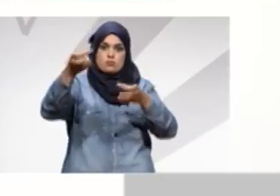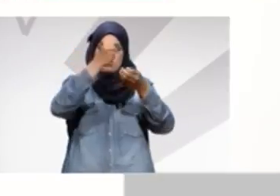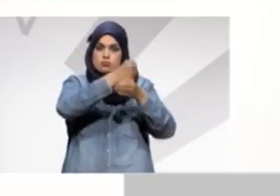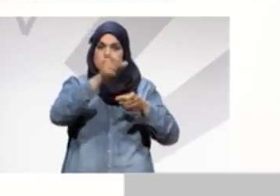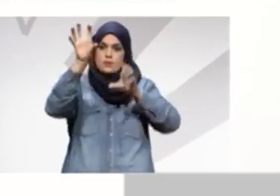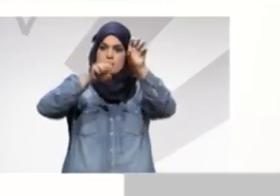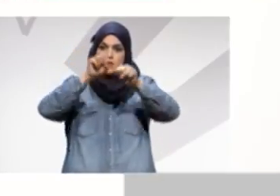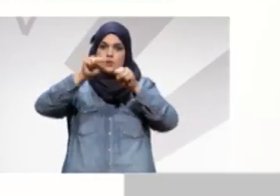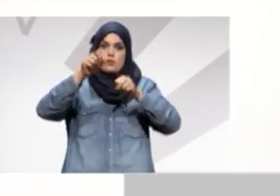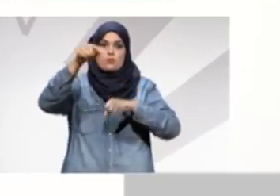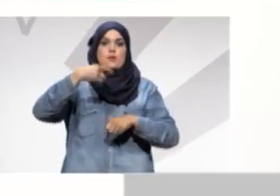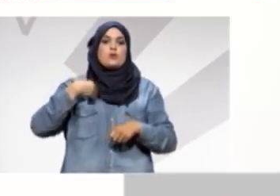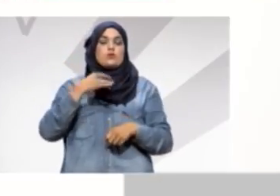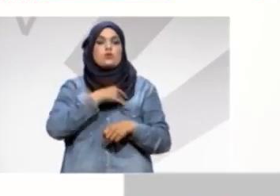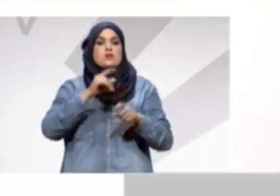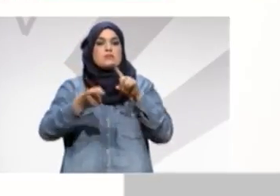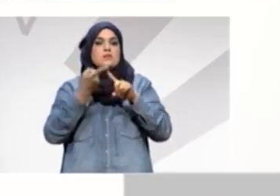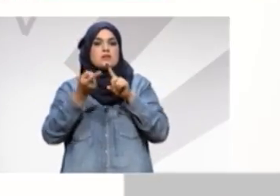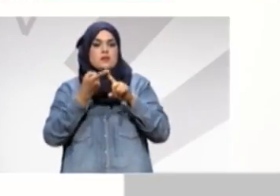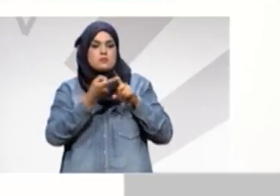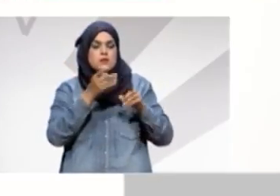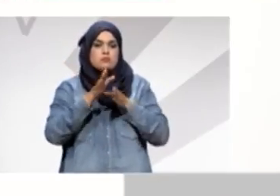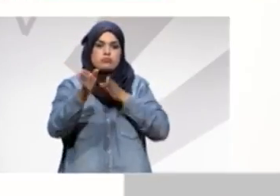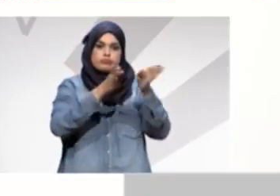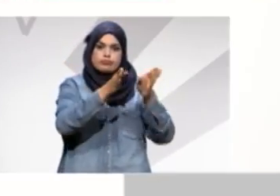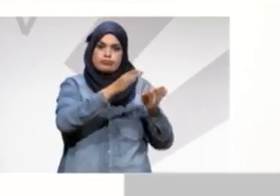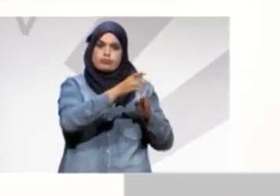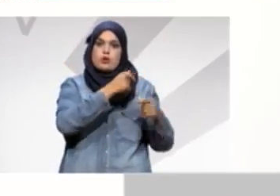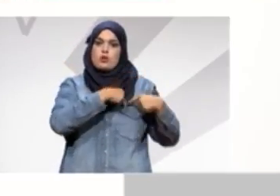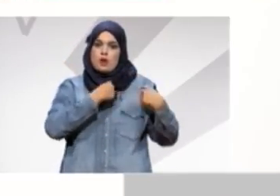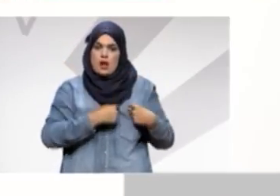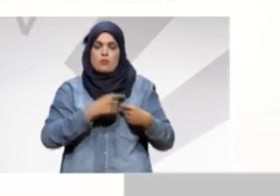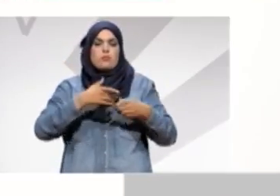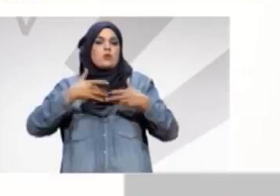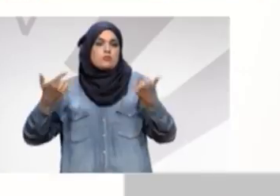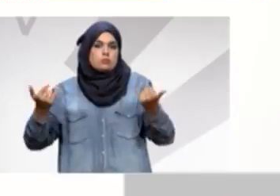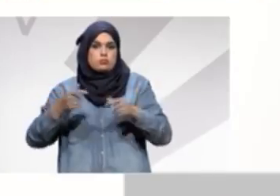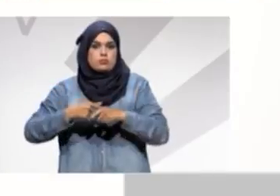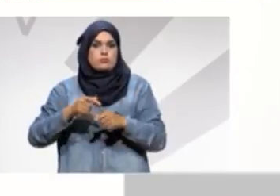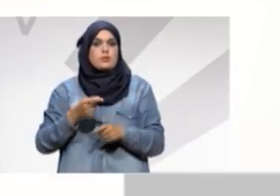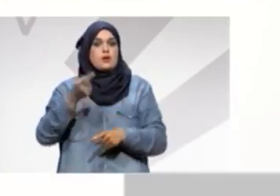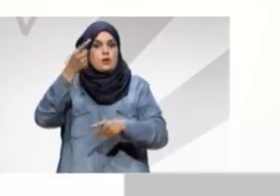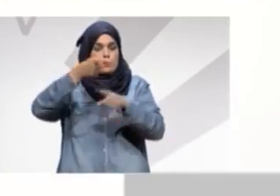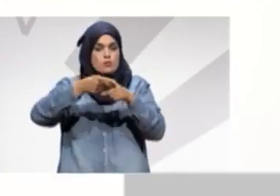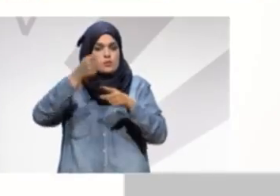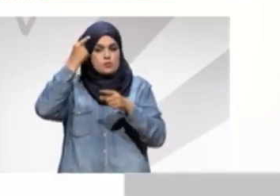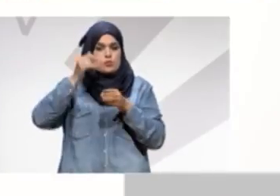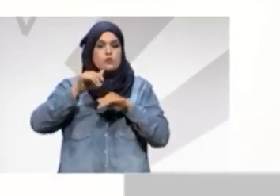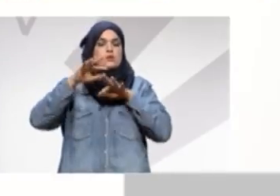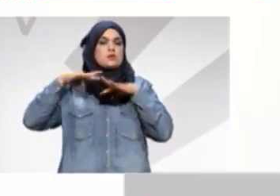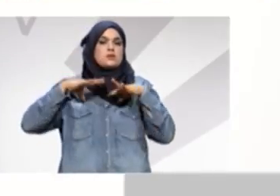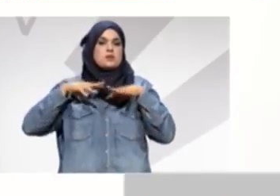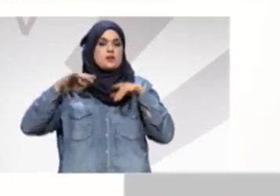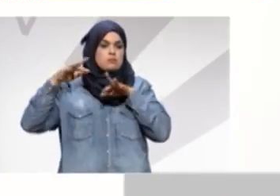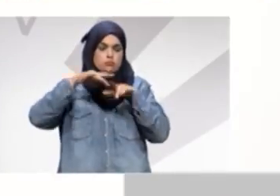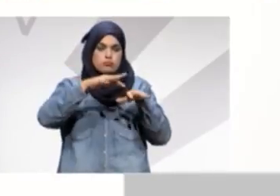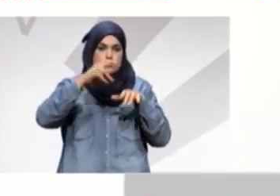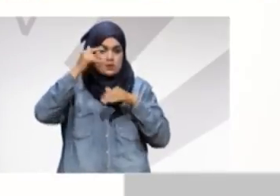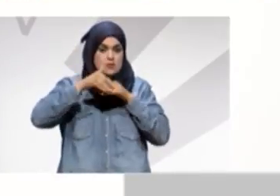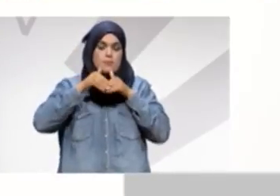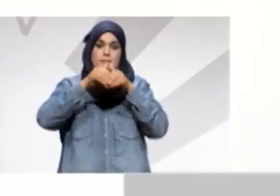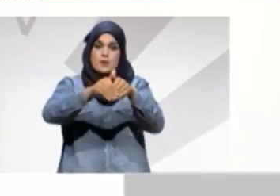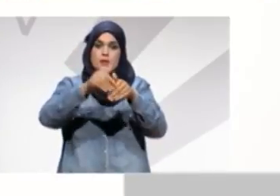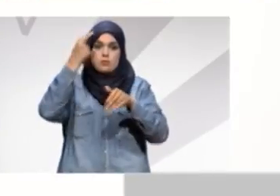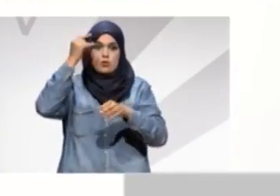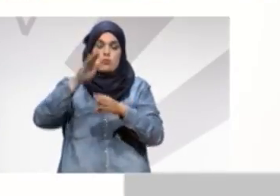بنوارد البشرية الضرورية وخاصة أطباء الاقتصاص مجال السياحي متابعة مشاريع التي لم